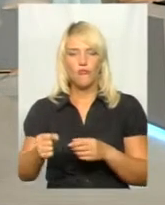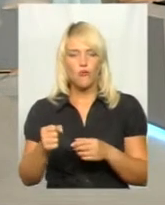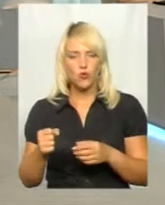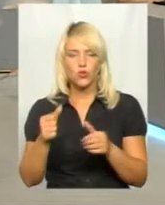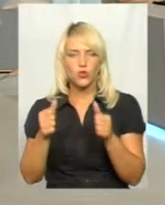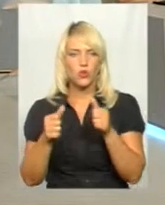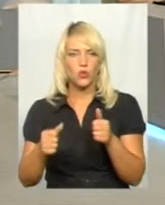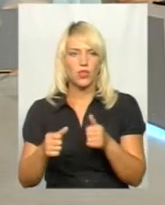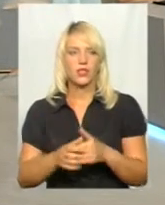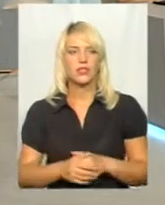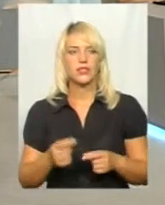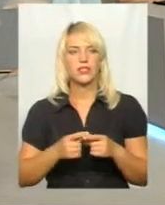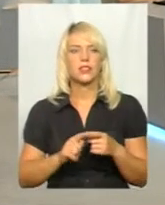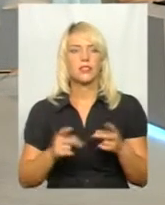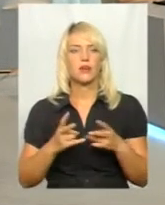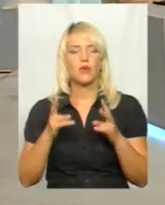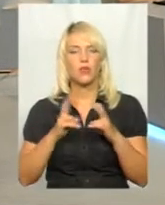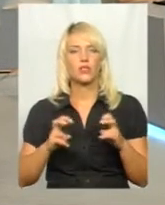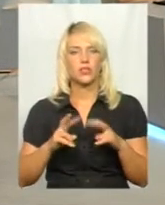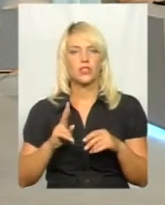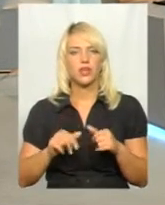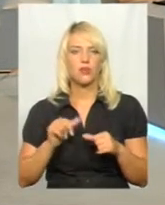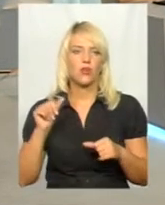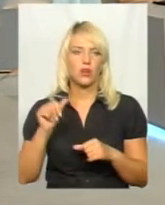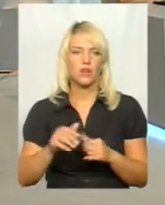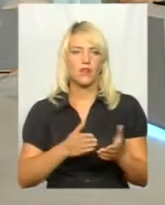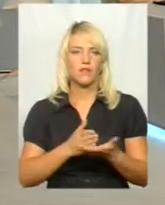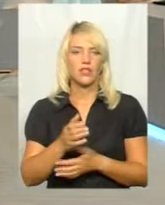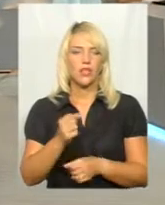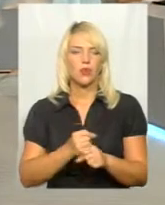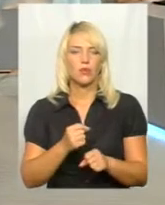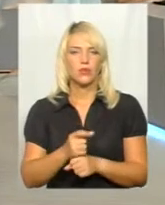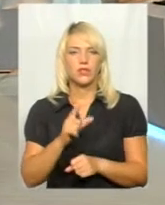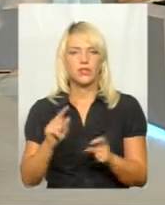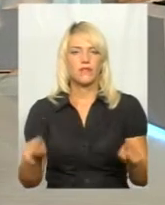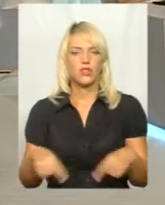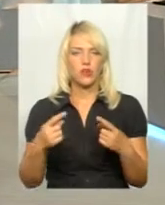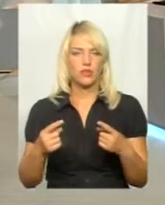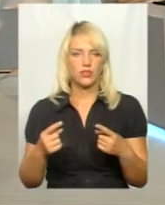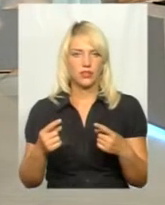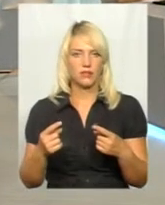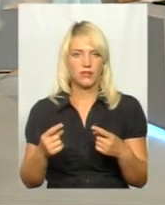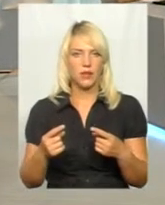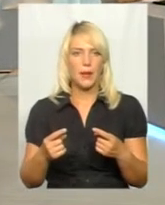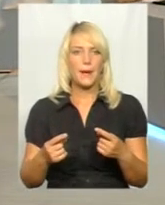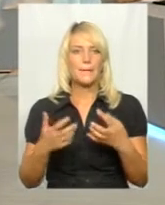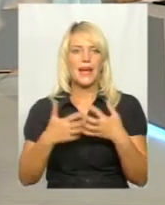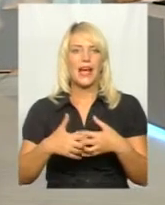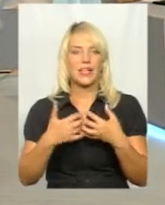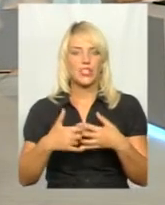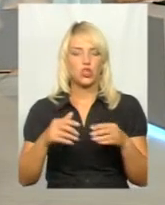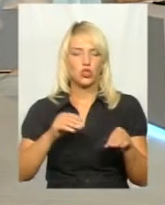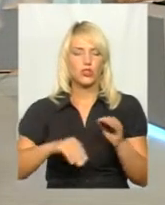Ну, це треба розглядати, мабуть, що як окремий вид робіт з відновлення механічної складової